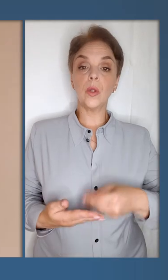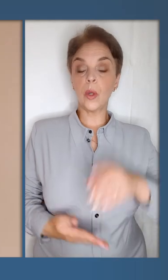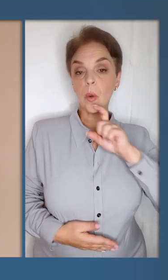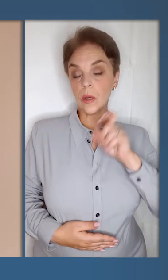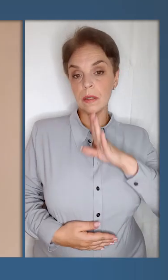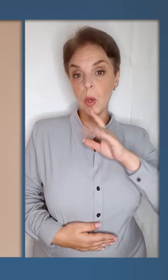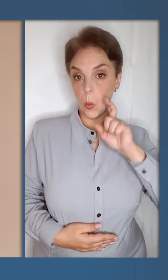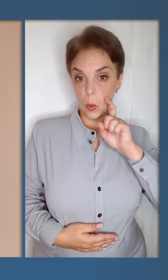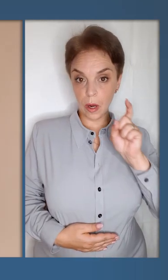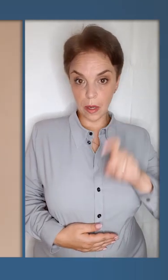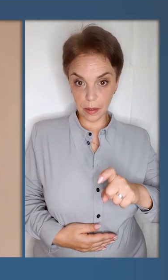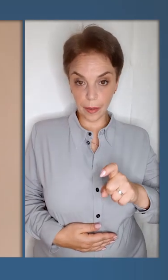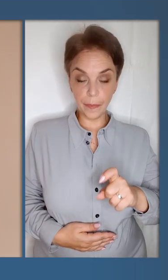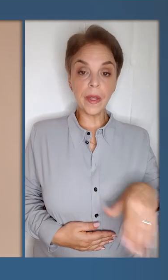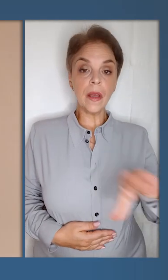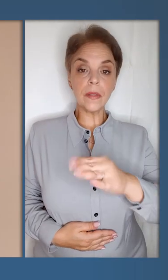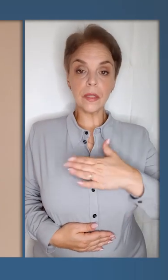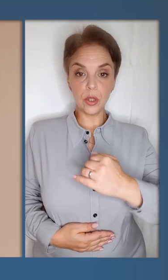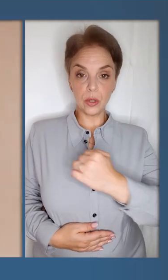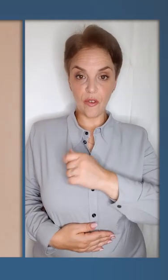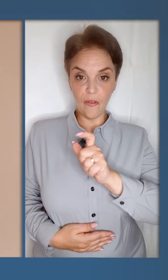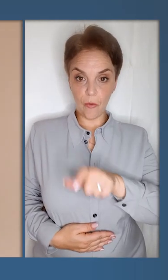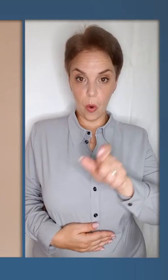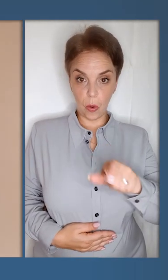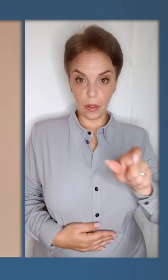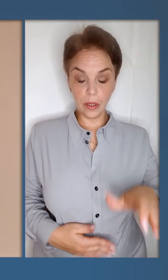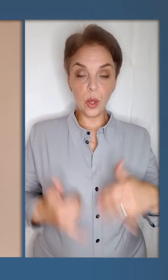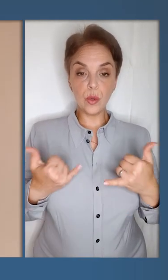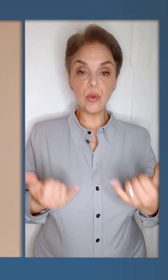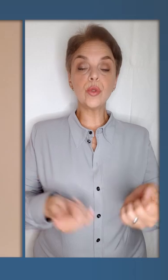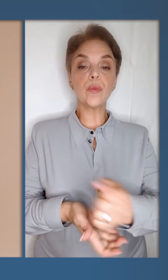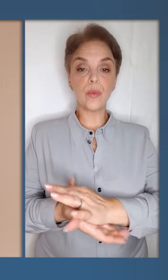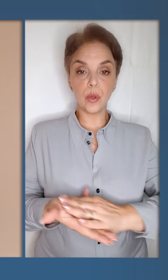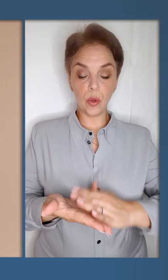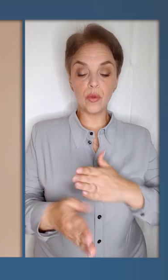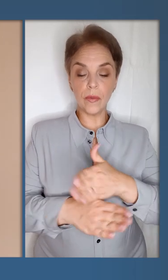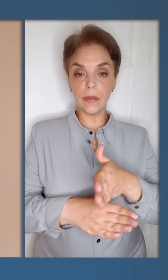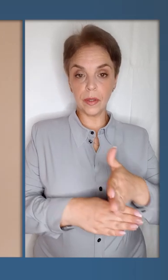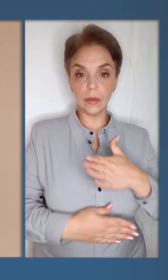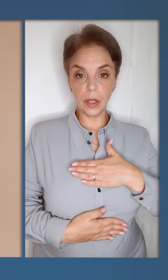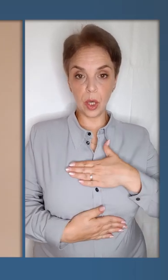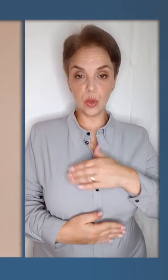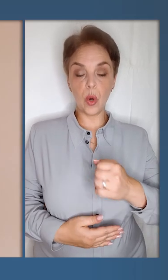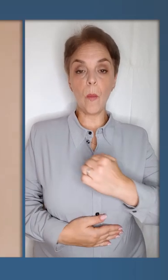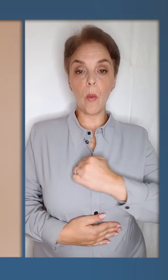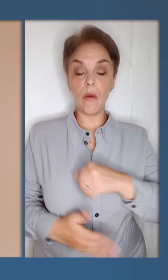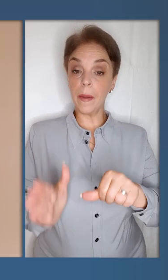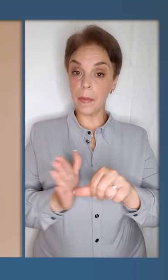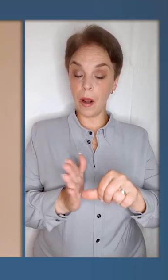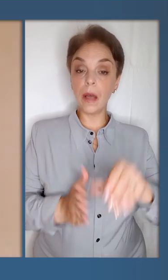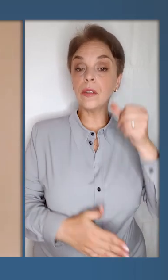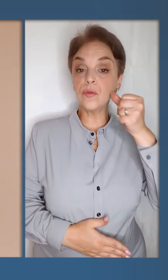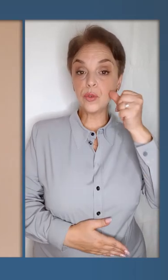Дорогі українці, українки, всі наші воїни. Сьогодні продовжую відвідувати наші бойові бригади.